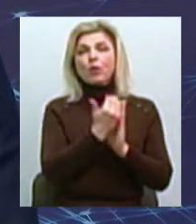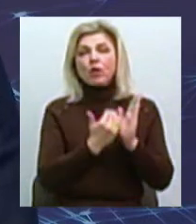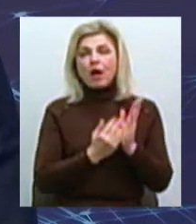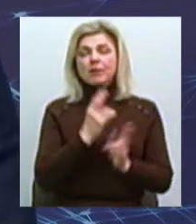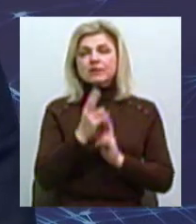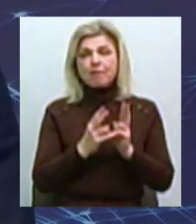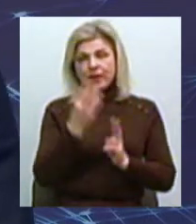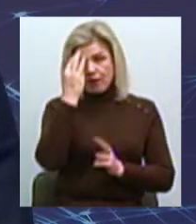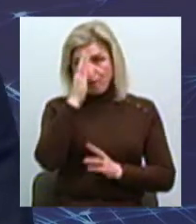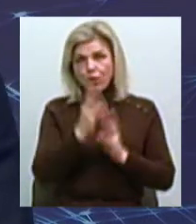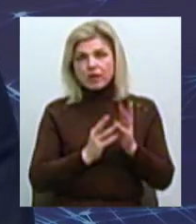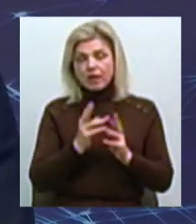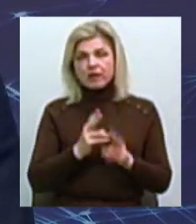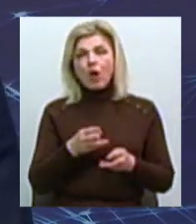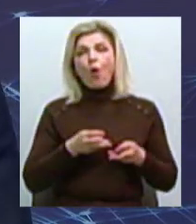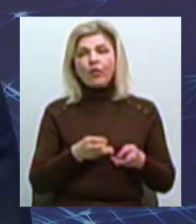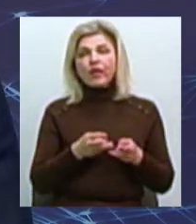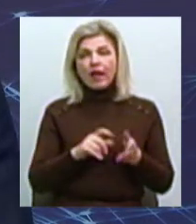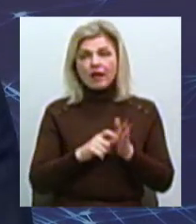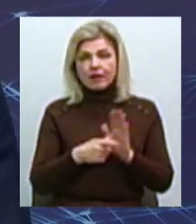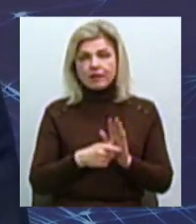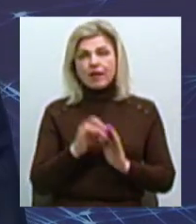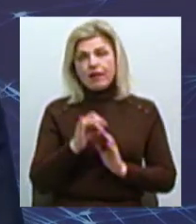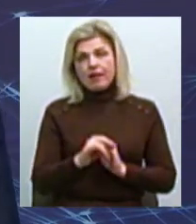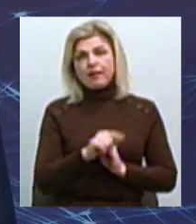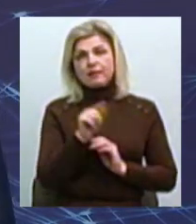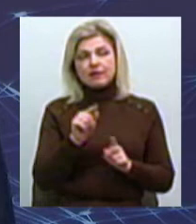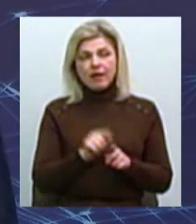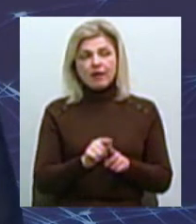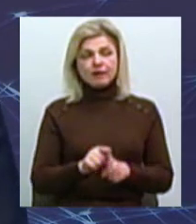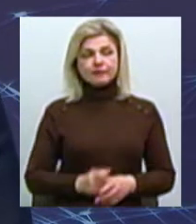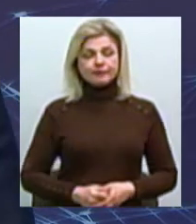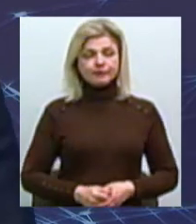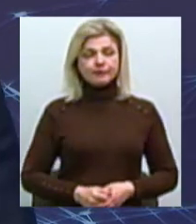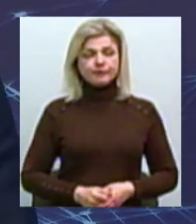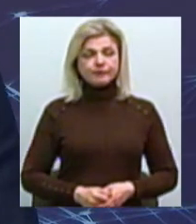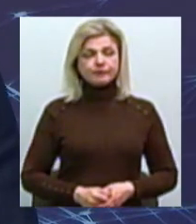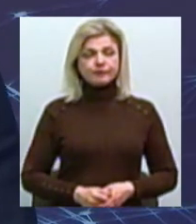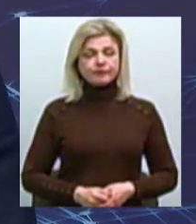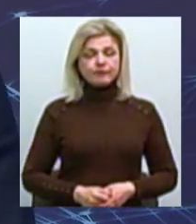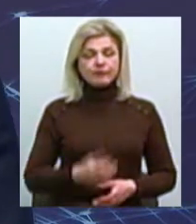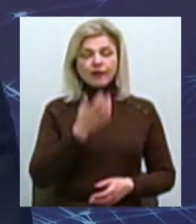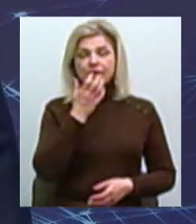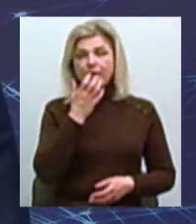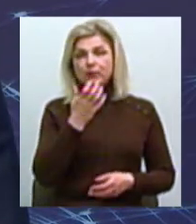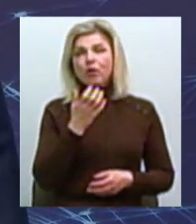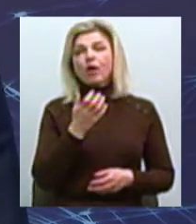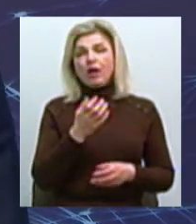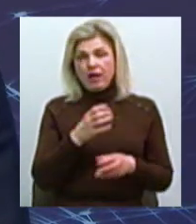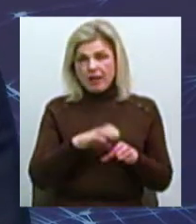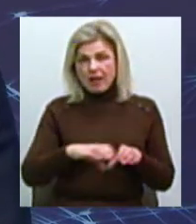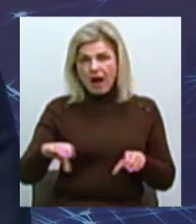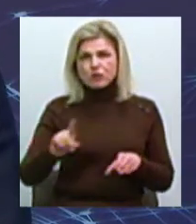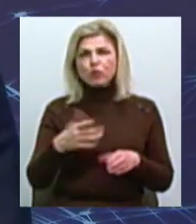і модернізації котелин Та не таких теплотрас, які сьогодні вже зношені